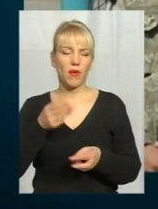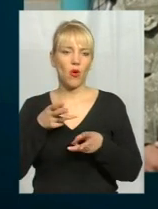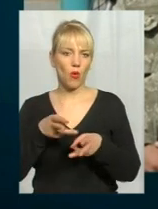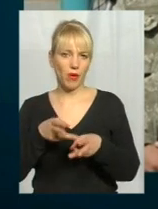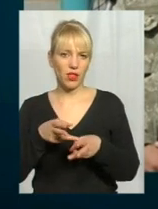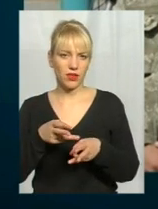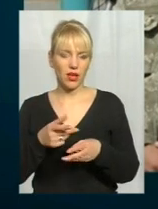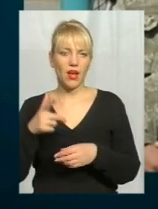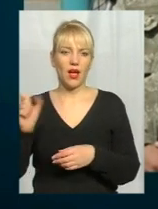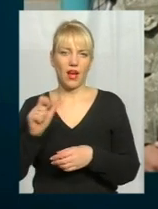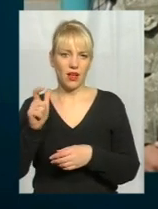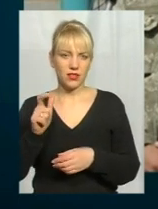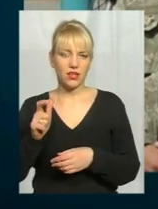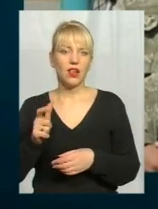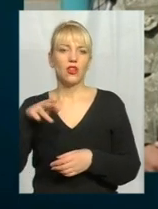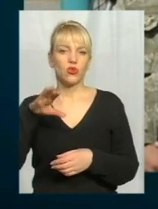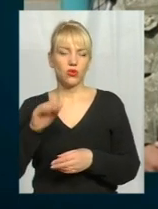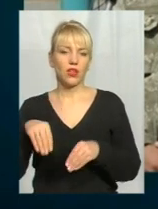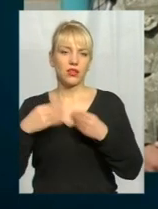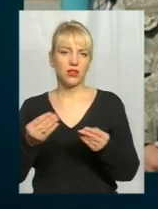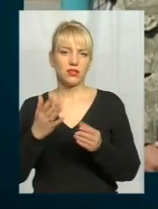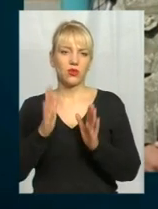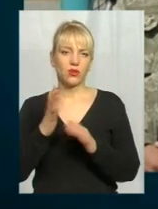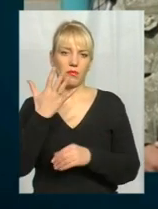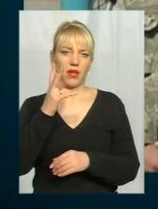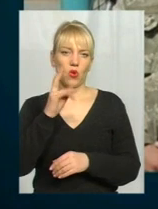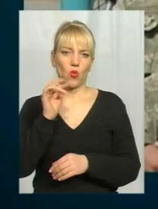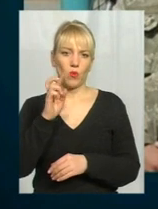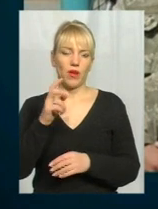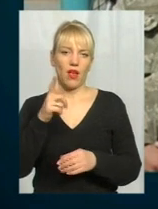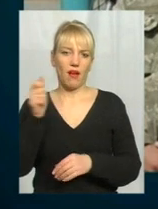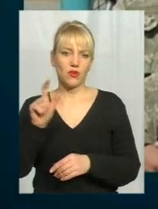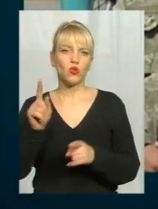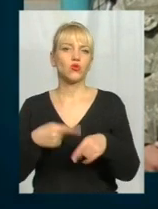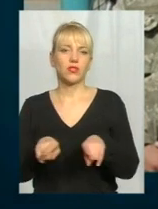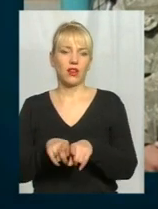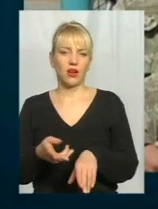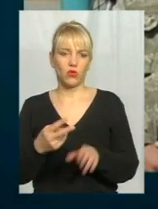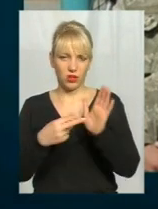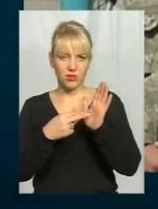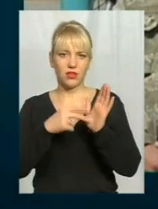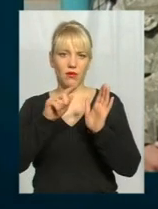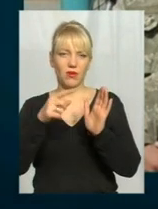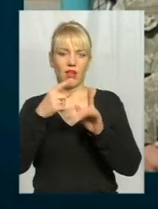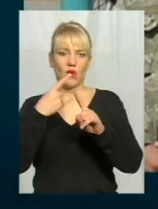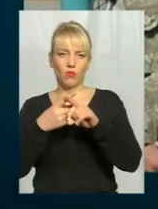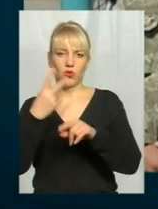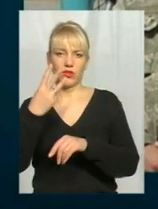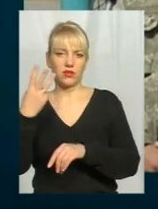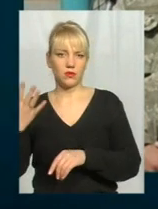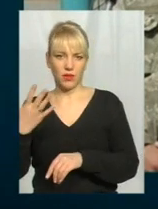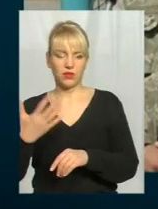газового, то дається там тільки 5 кубів газу. Що таке 5 кубів газу? Це по 7 гривень, 35 гривень. На